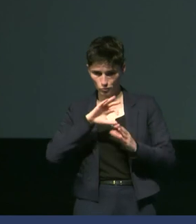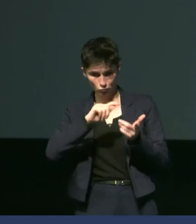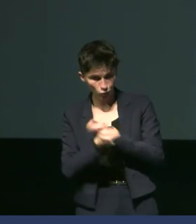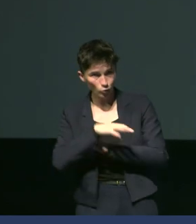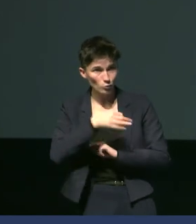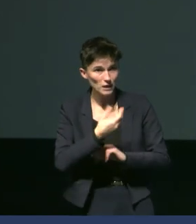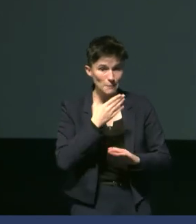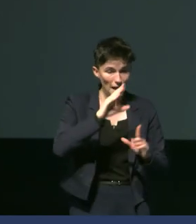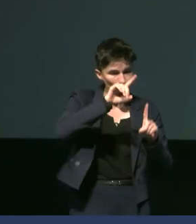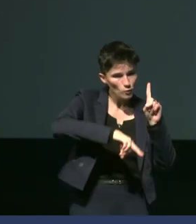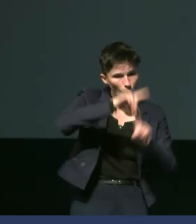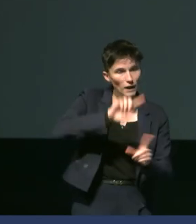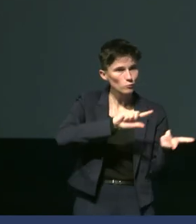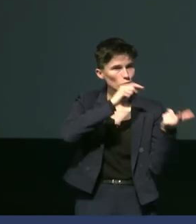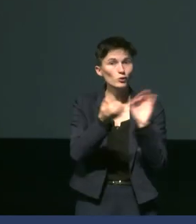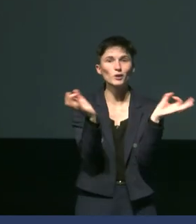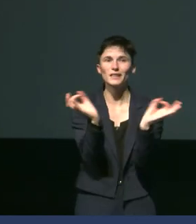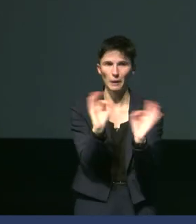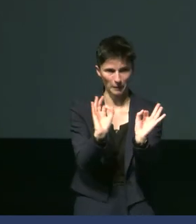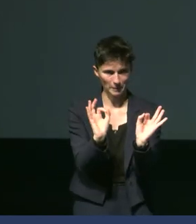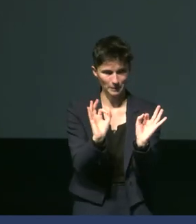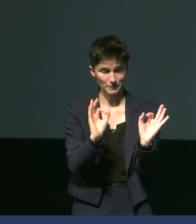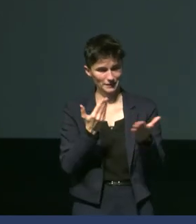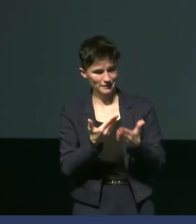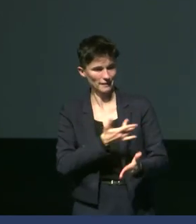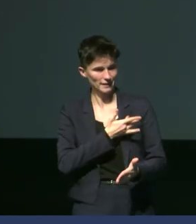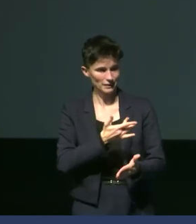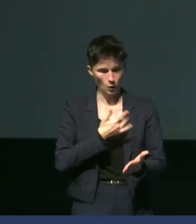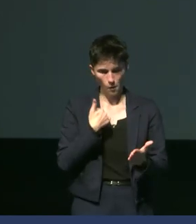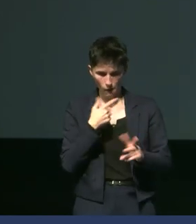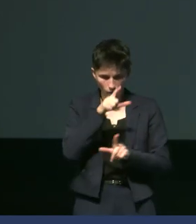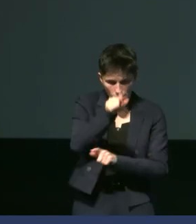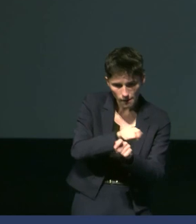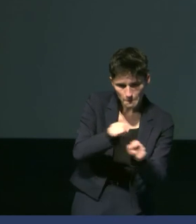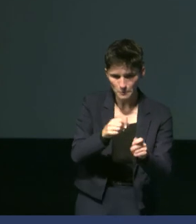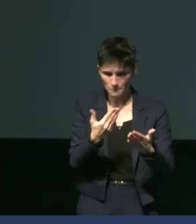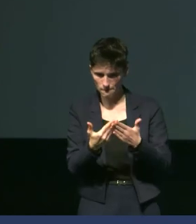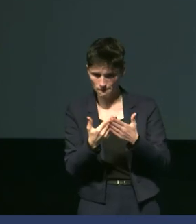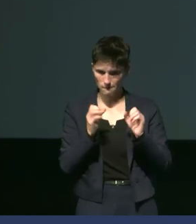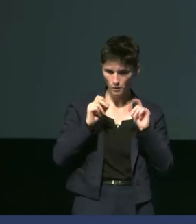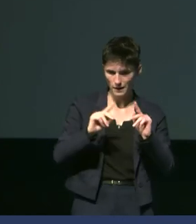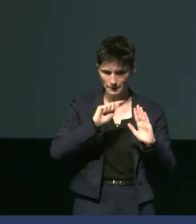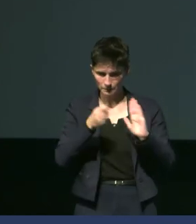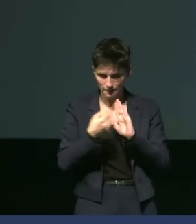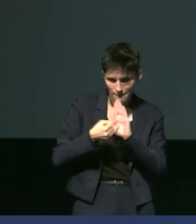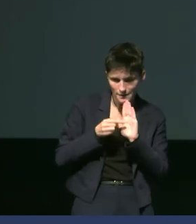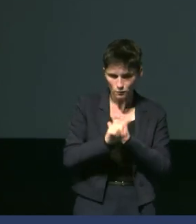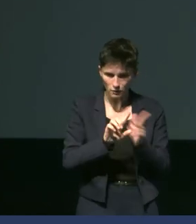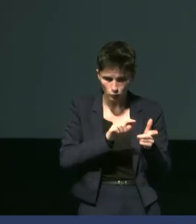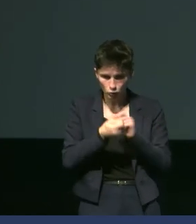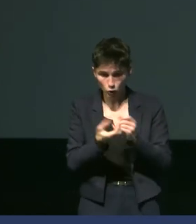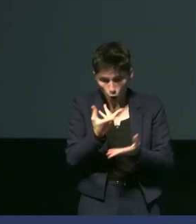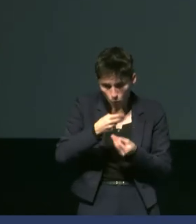c'est quelque chose qui est pratique. J'ai uniquement mesuré qu'est-ce qui se passe quand on a une modification de l'isolation avec une augmentation du